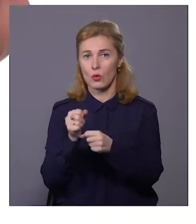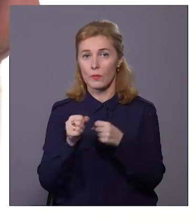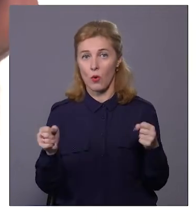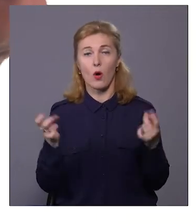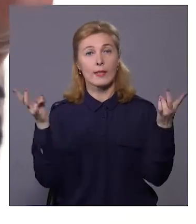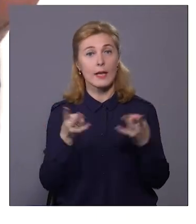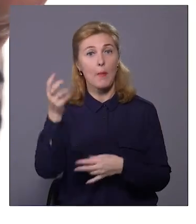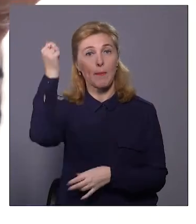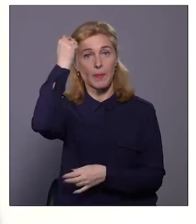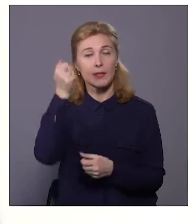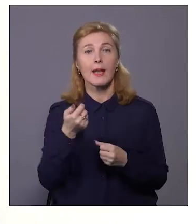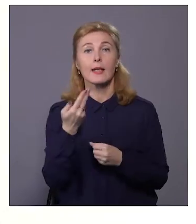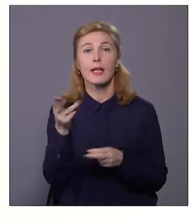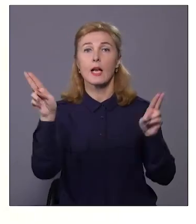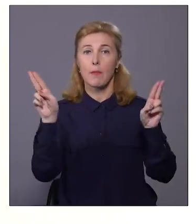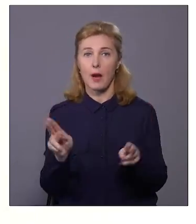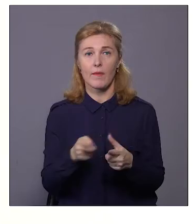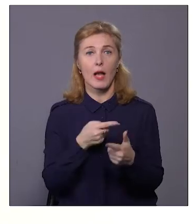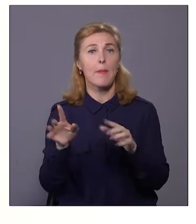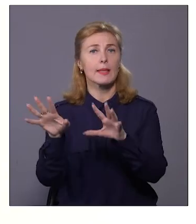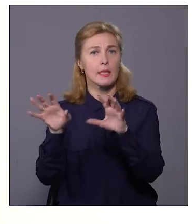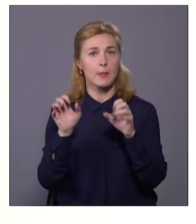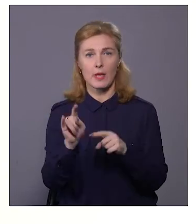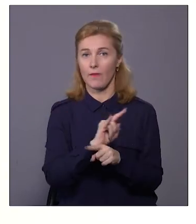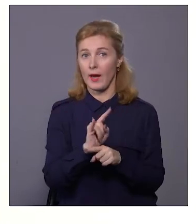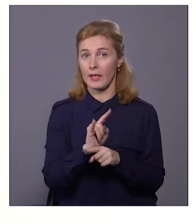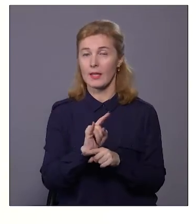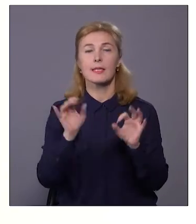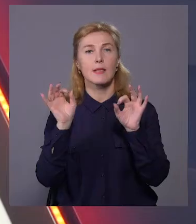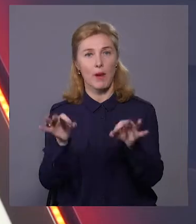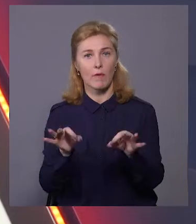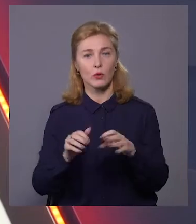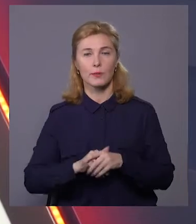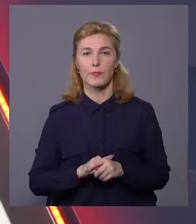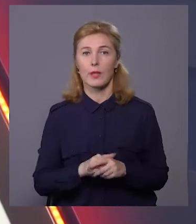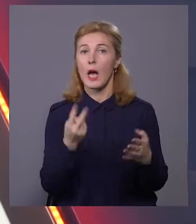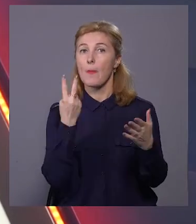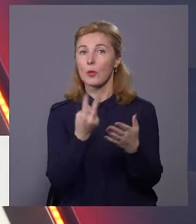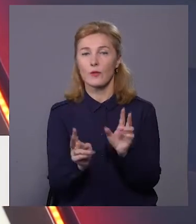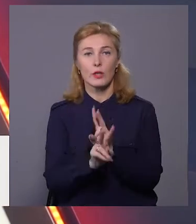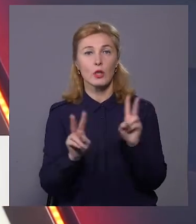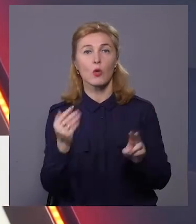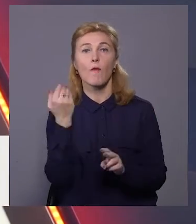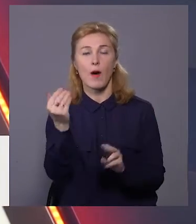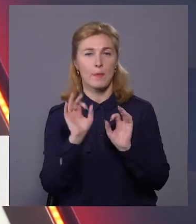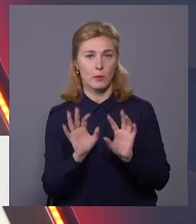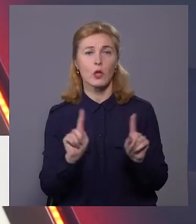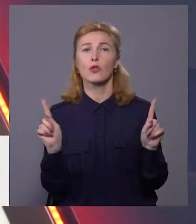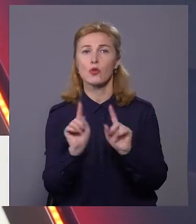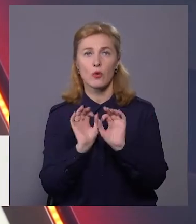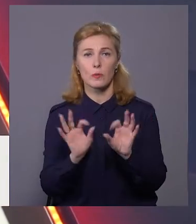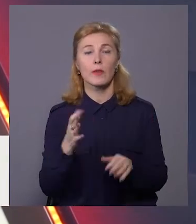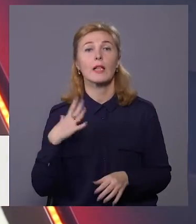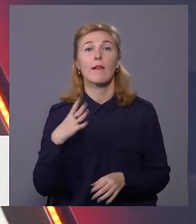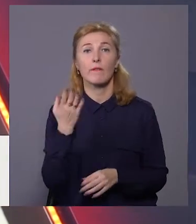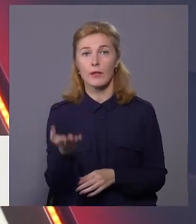Тож варто пам'ятати кілька правил, аби не сприйняти фейки за правду. Подивитися, хто вам розповідає, що розповідає і